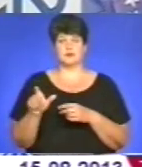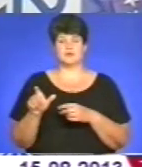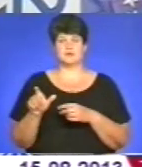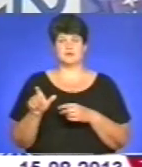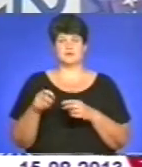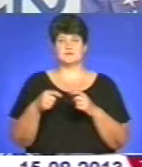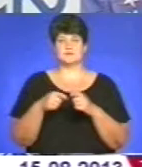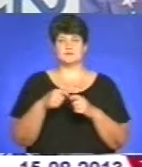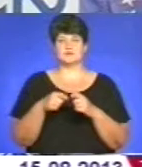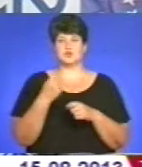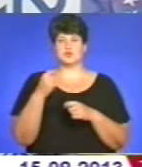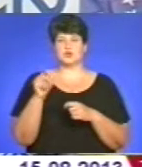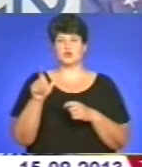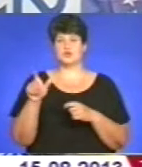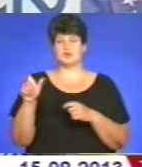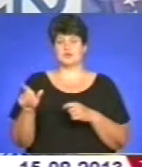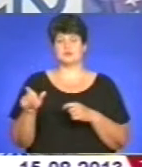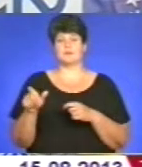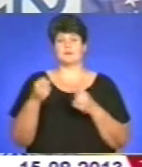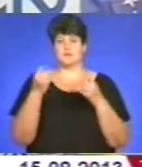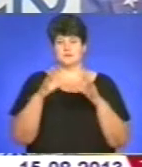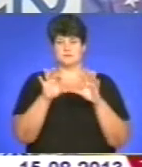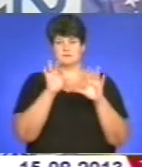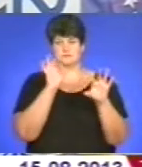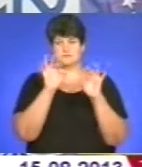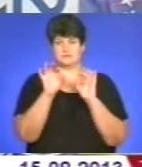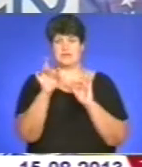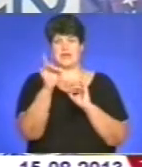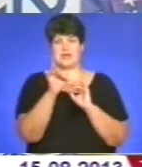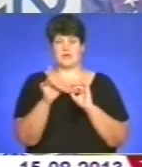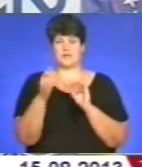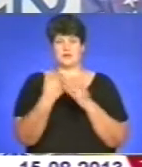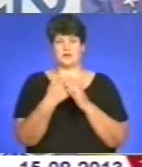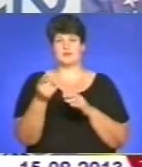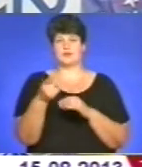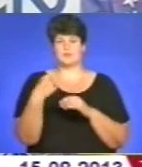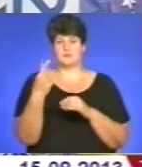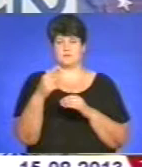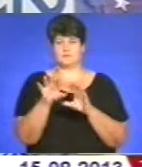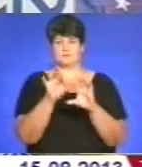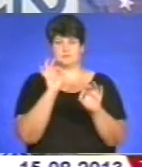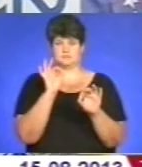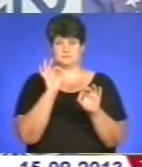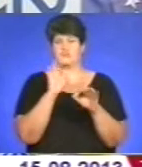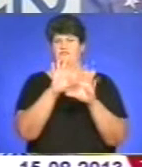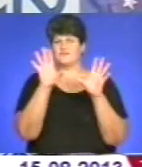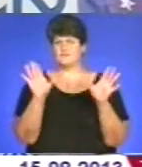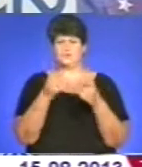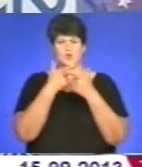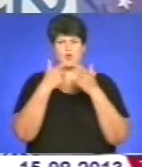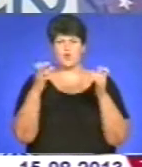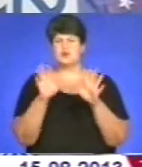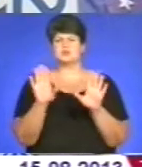Злочинець відбирав окремий регіон, тобто Тернопільську область, наприклад, вибирав всі оголошення, які